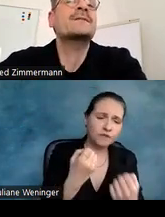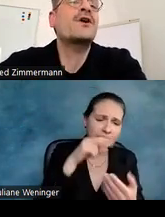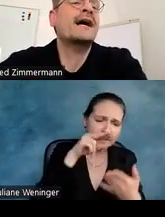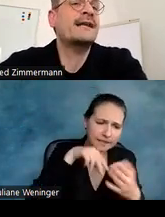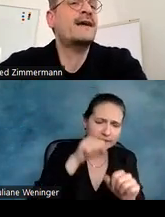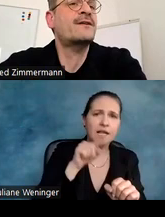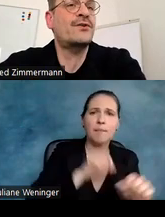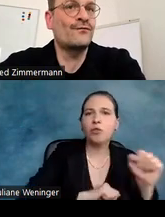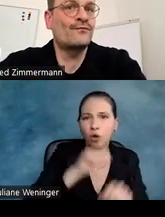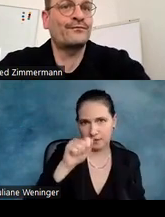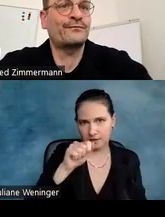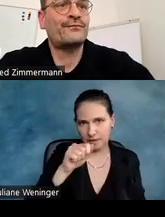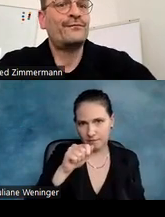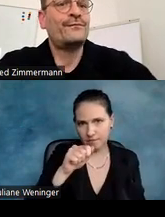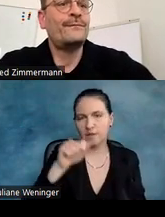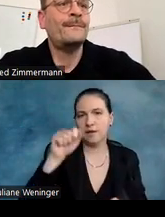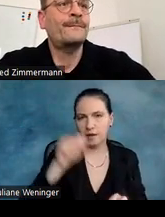aber trotzdem noch erkannt werden können.